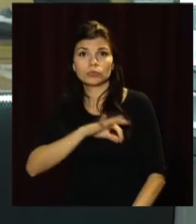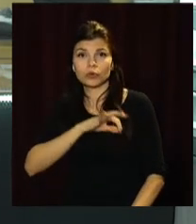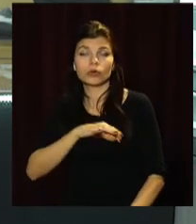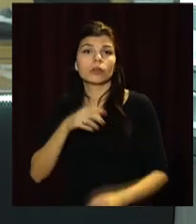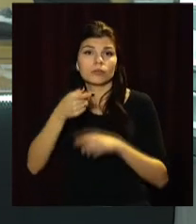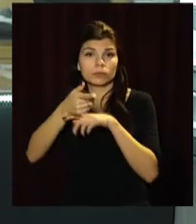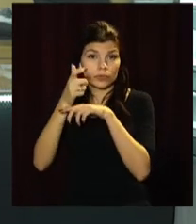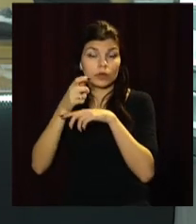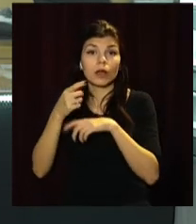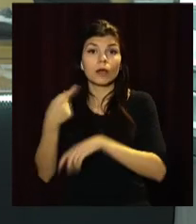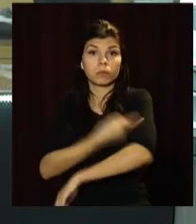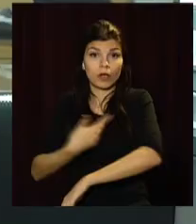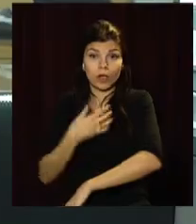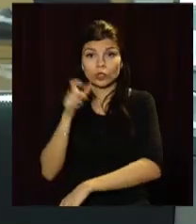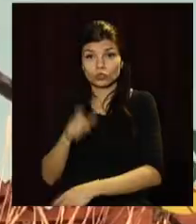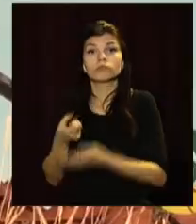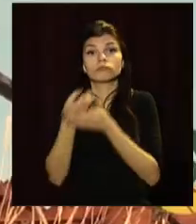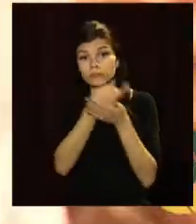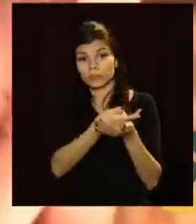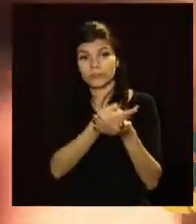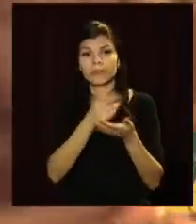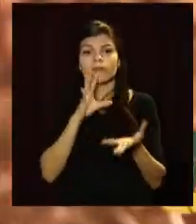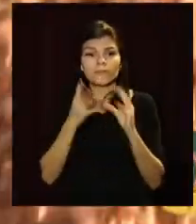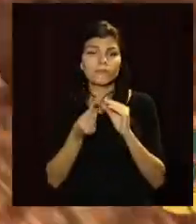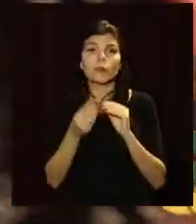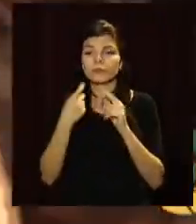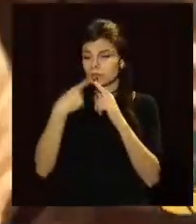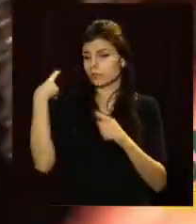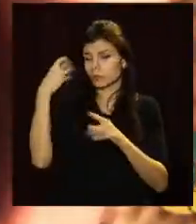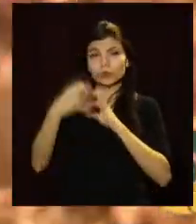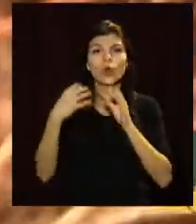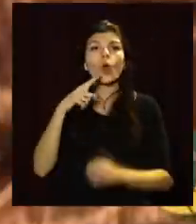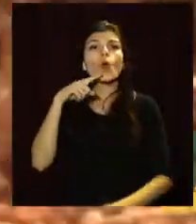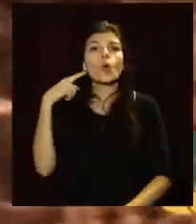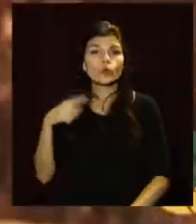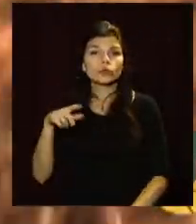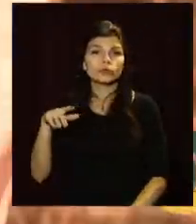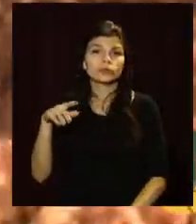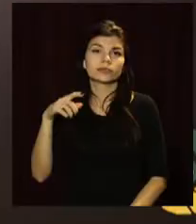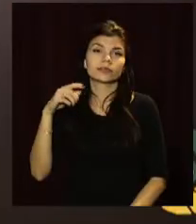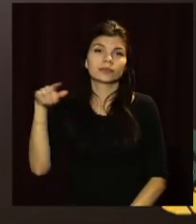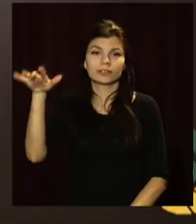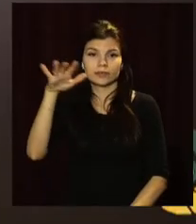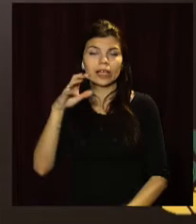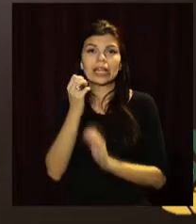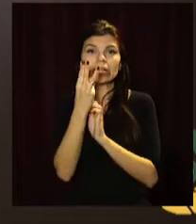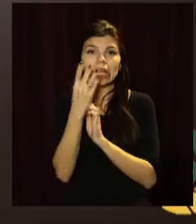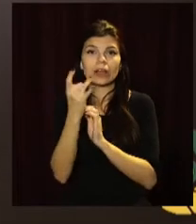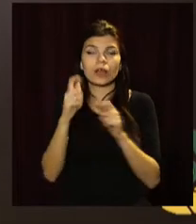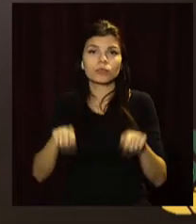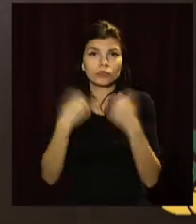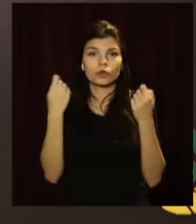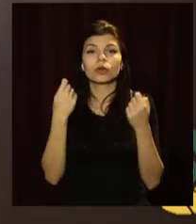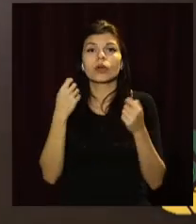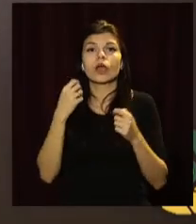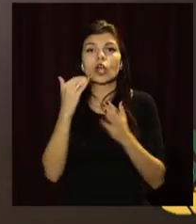стрілецьку зброю. Пораненого бійця ушпиталили. Загалом протягом минулої доби російсько-окупаційні війська 13 разів порушували режим